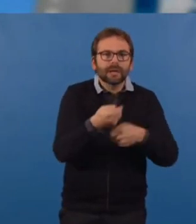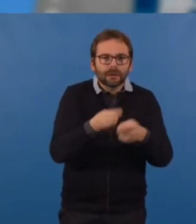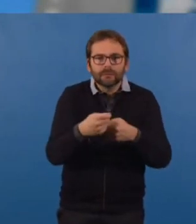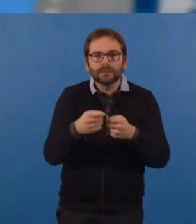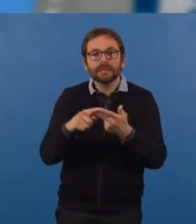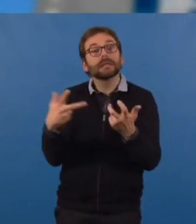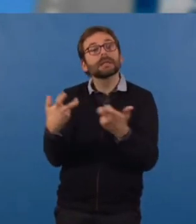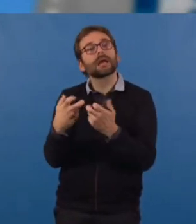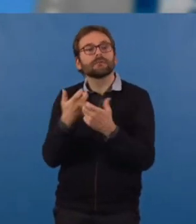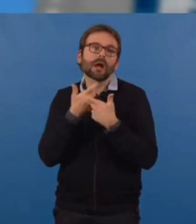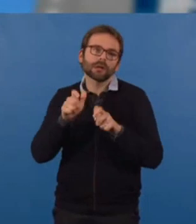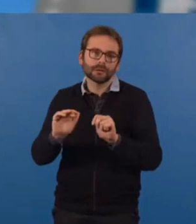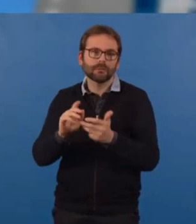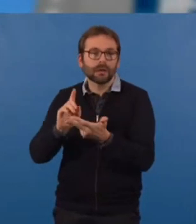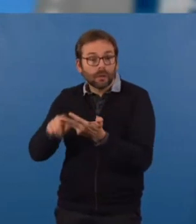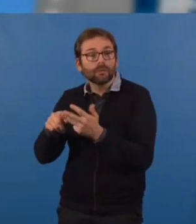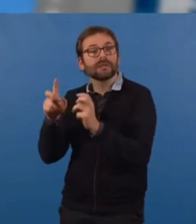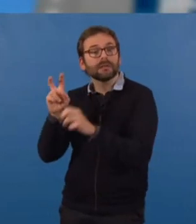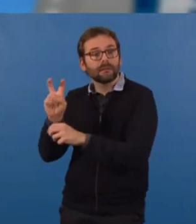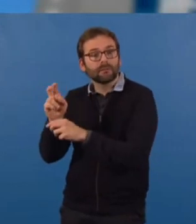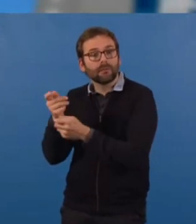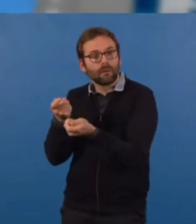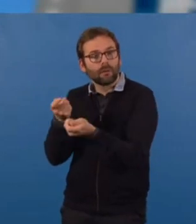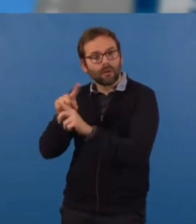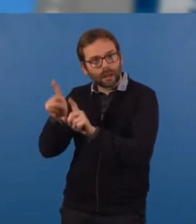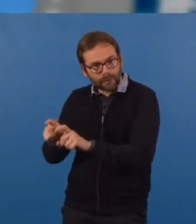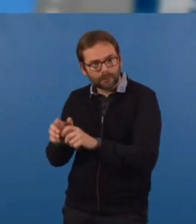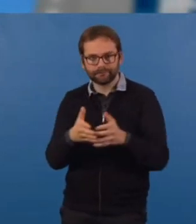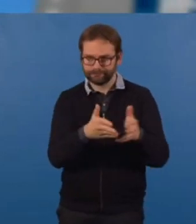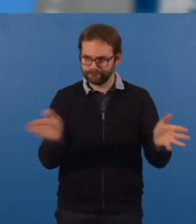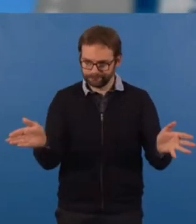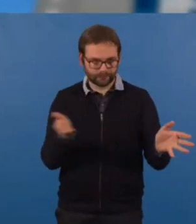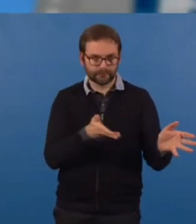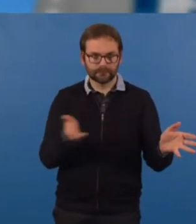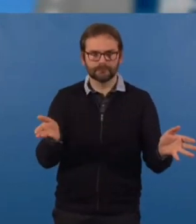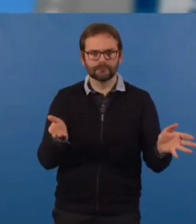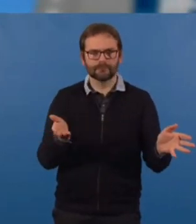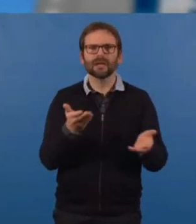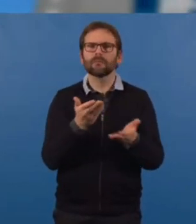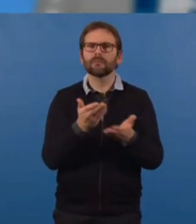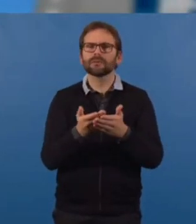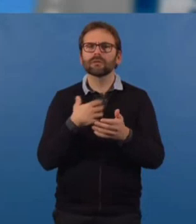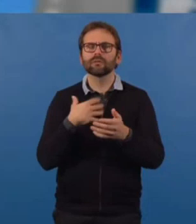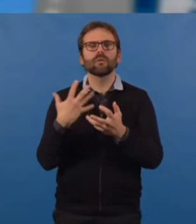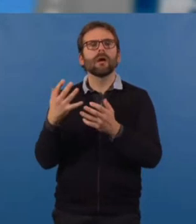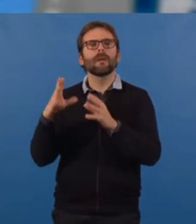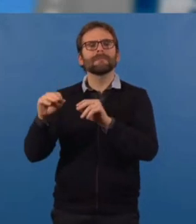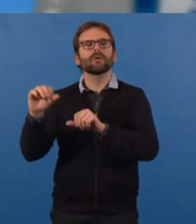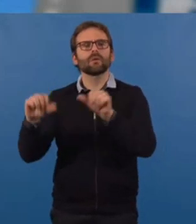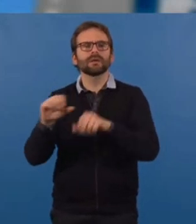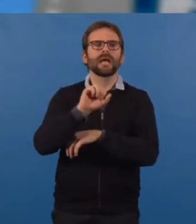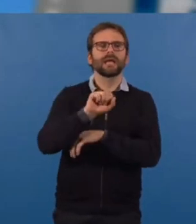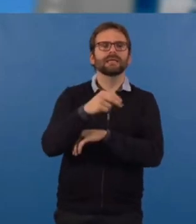tarifs accessibles et respect de l'environnement. Aussi, et pour ce faire, nous nous opposerons à toute mise en concurrence entre la